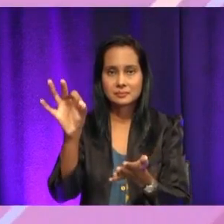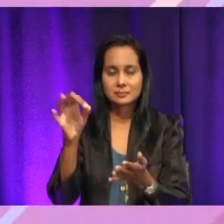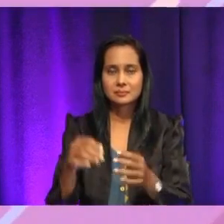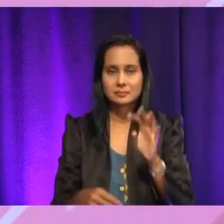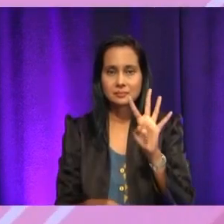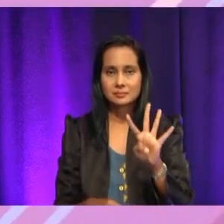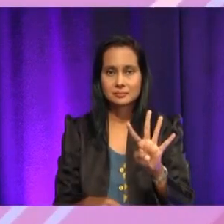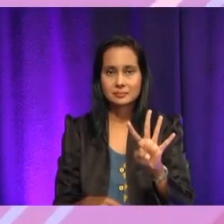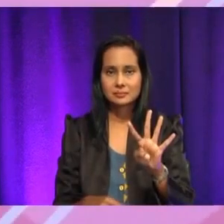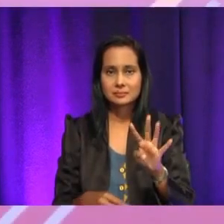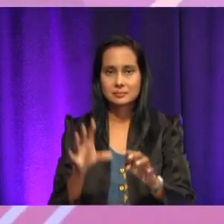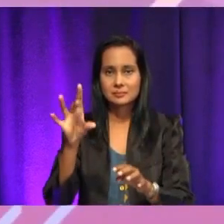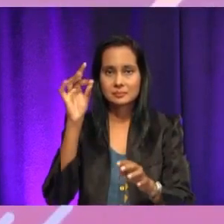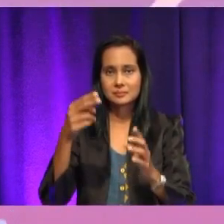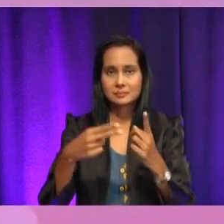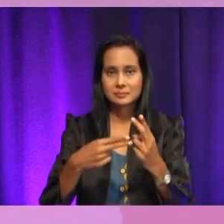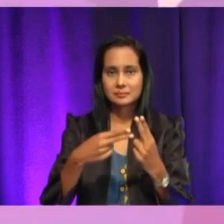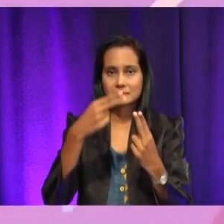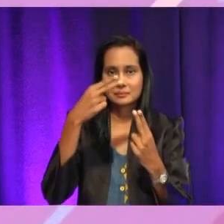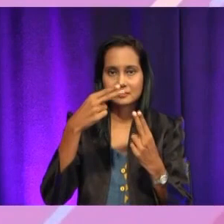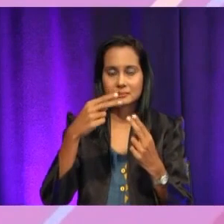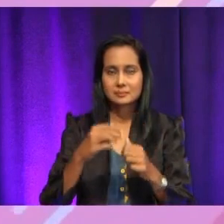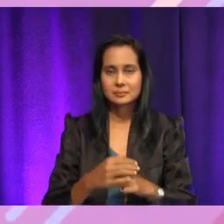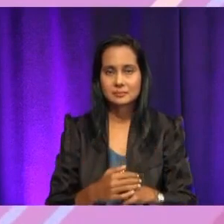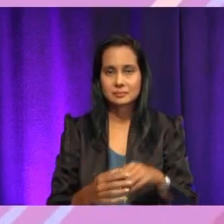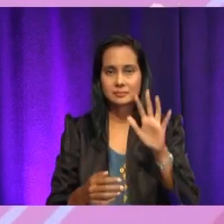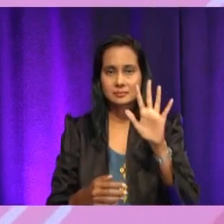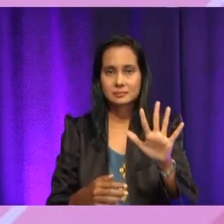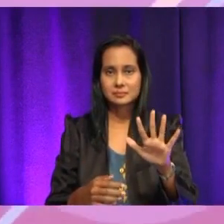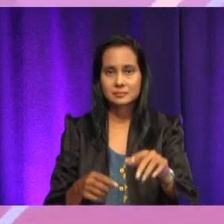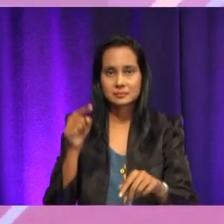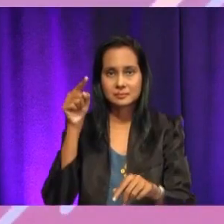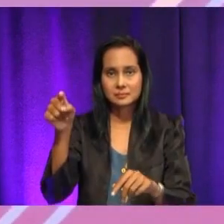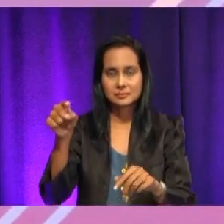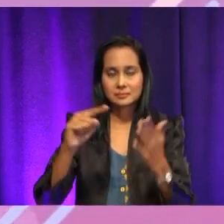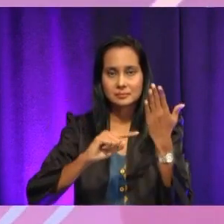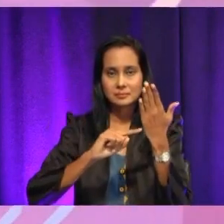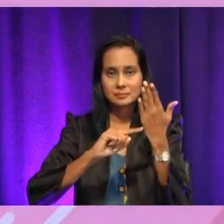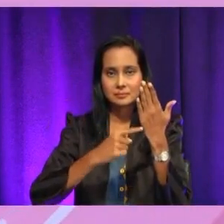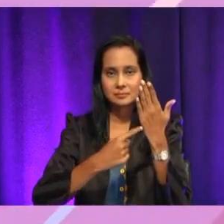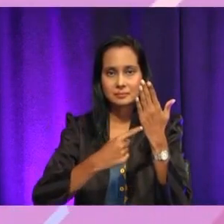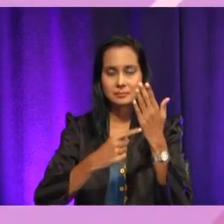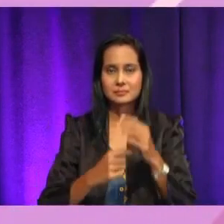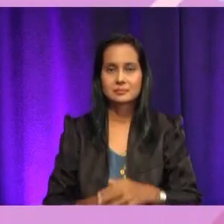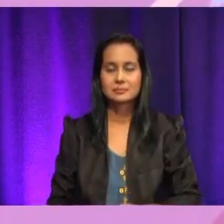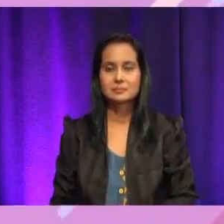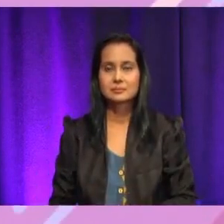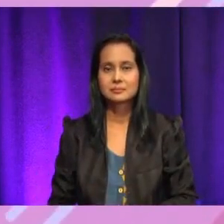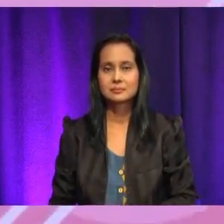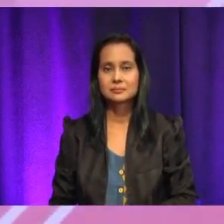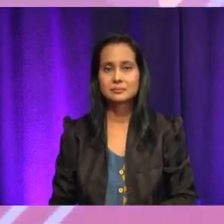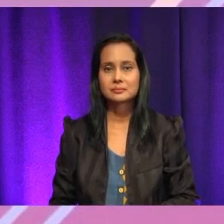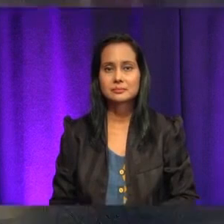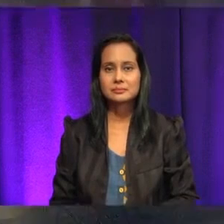Keempat, pilih suhu. Kelima, sila tekan butang mula. Okey. Baiklah, Aish.